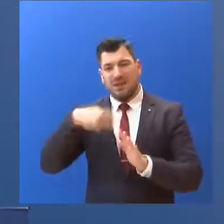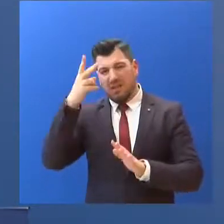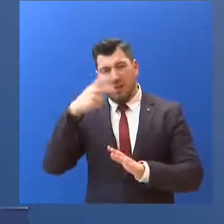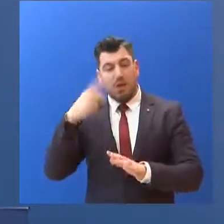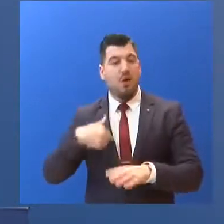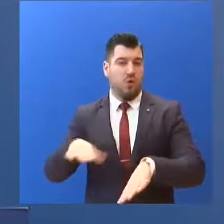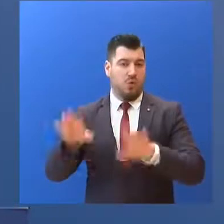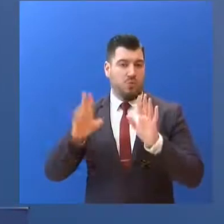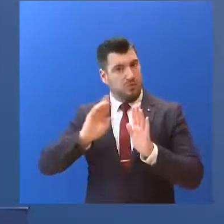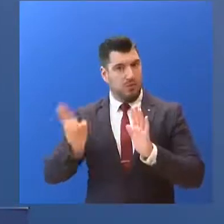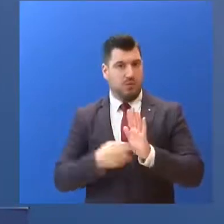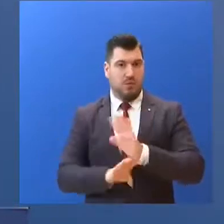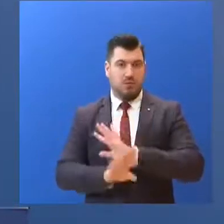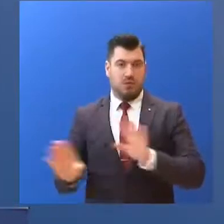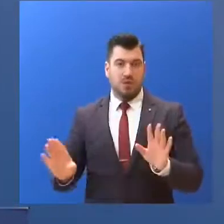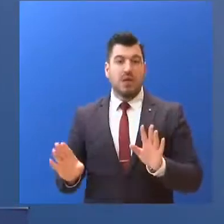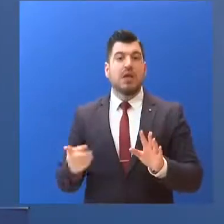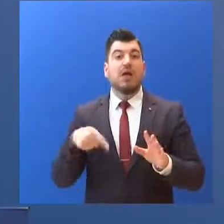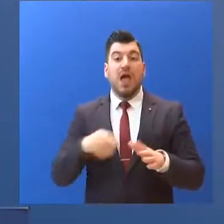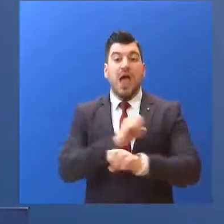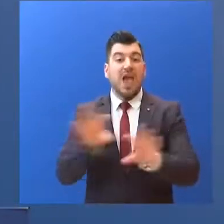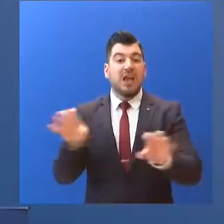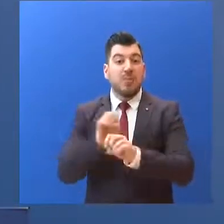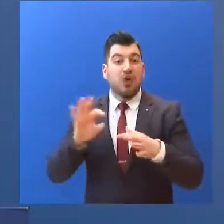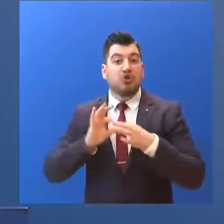Γίνεται συνεχής ενημέρωση σε πολλές γλώσσες.